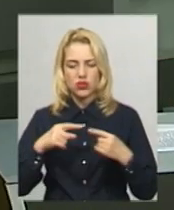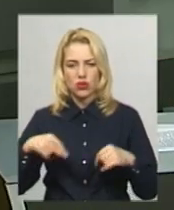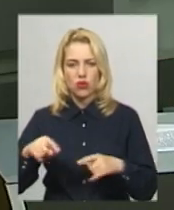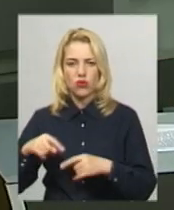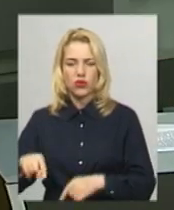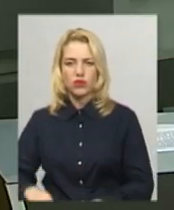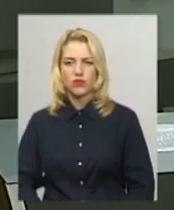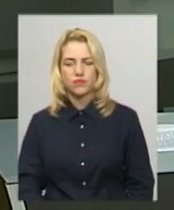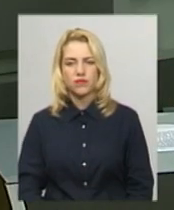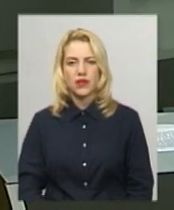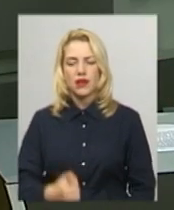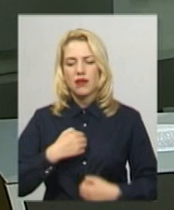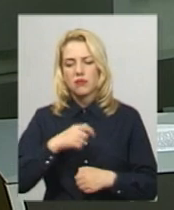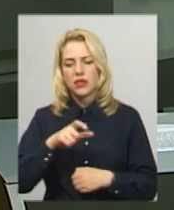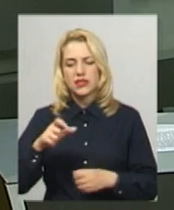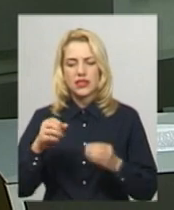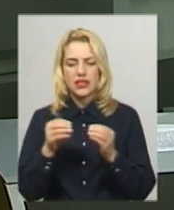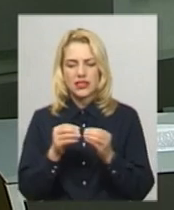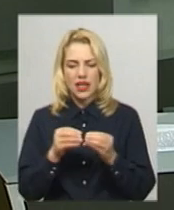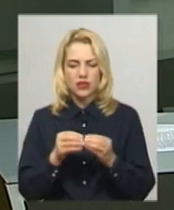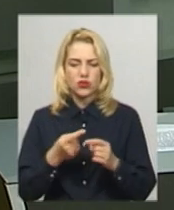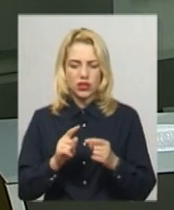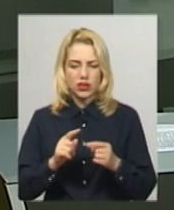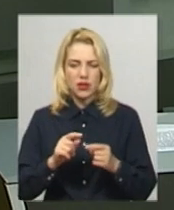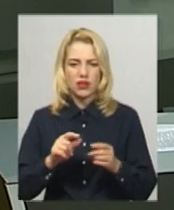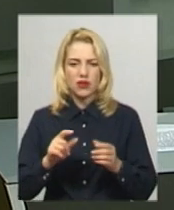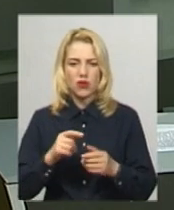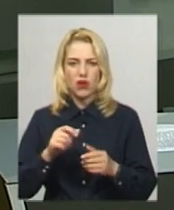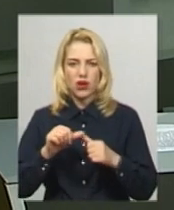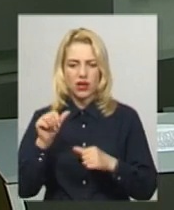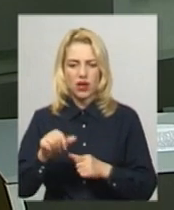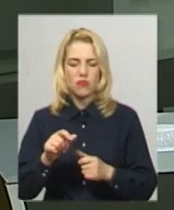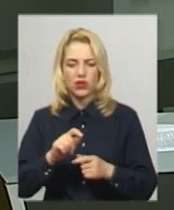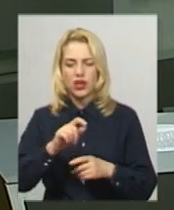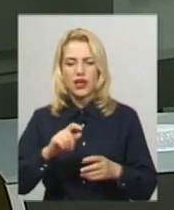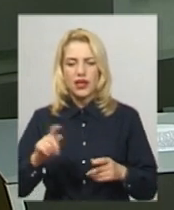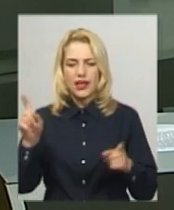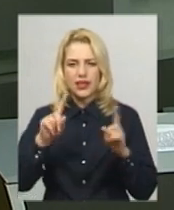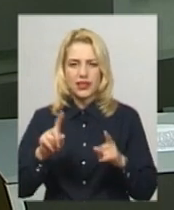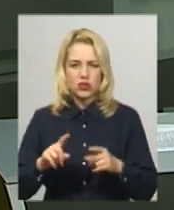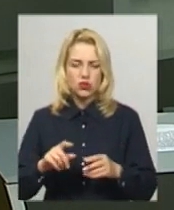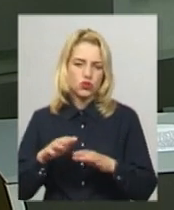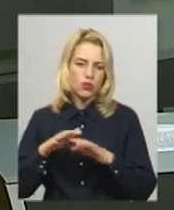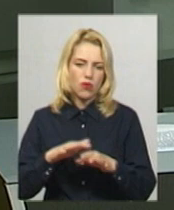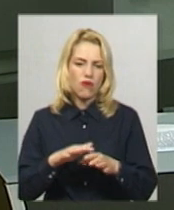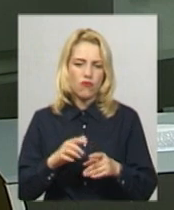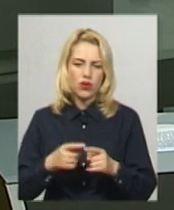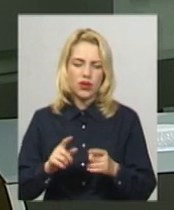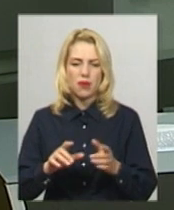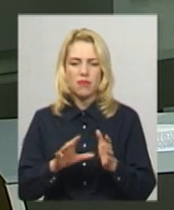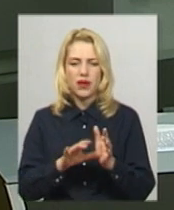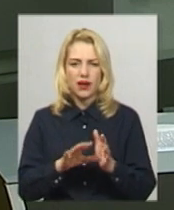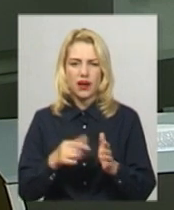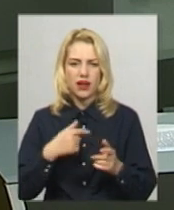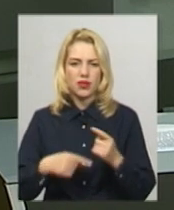Бійці 10-ї окремої гірсько-штурмової бригади, що дислокуються у Коломиї, сьогодні повернулися після виконання завдань у